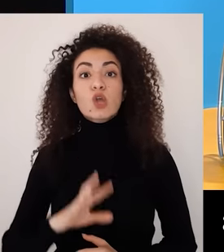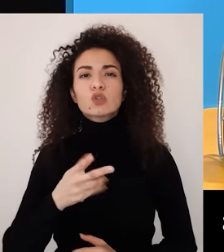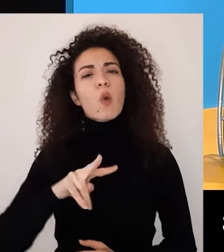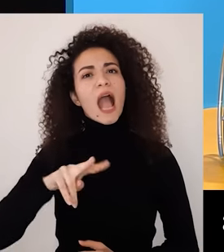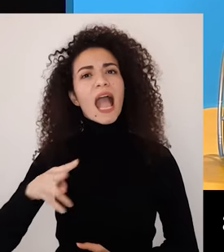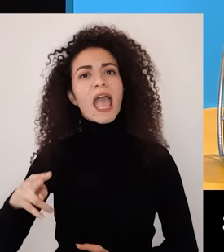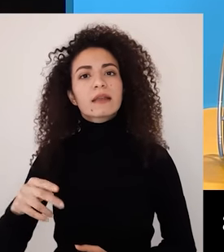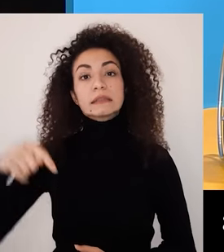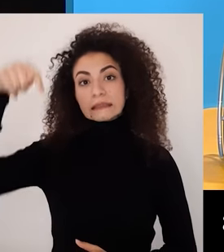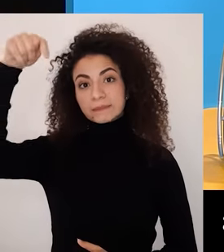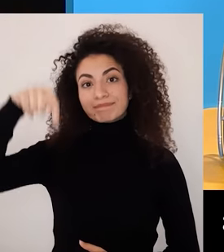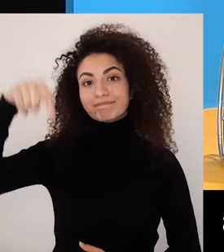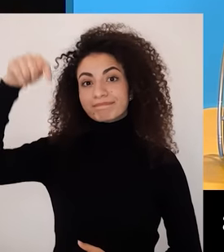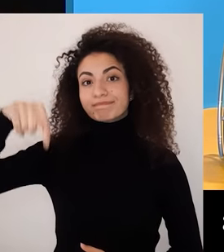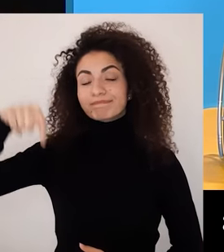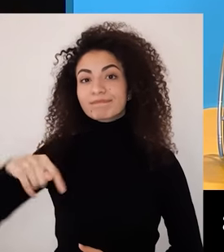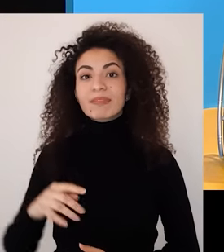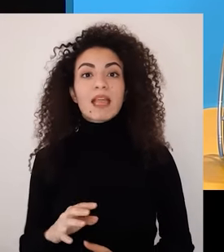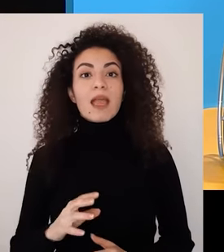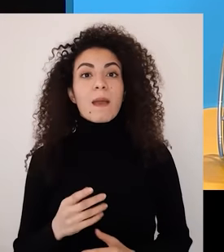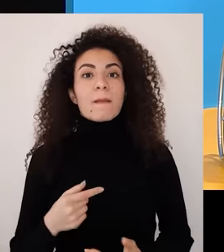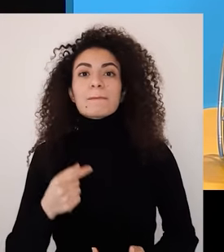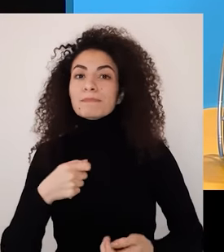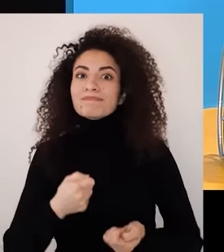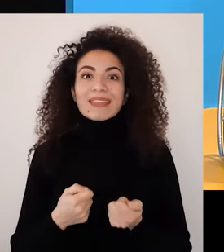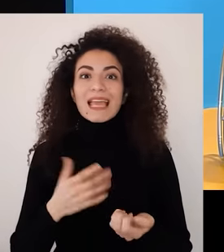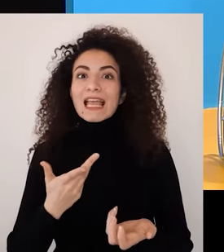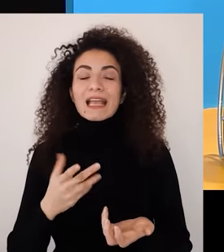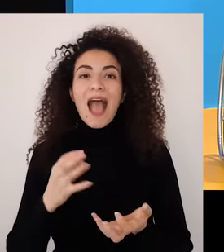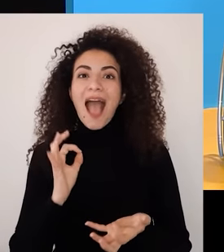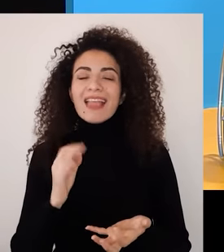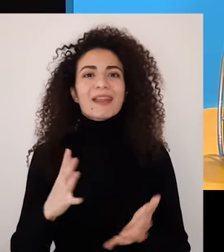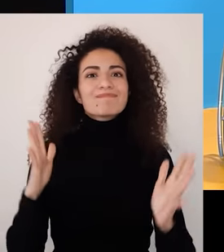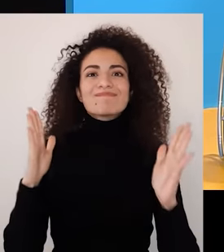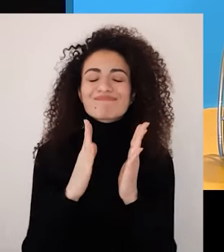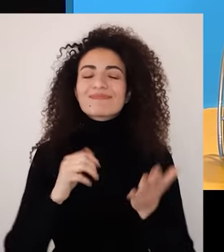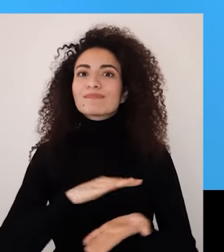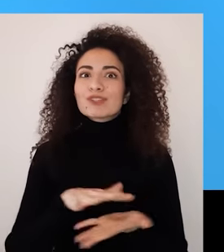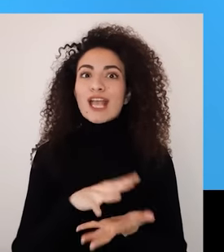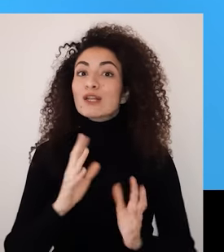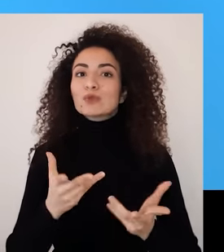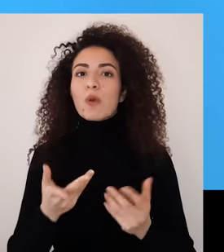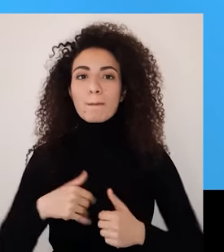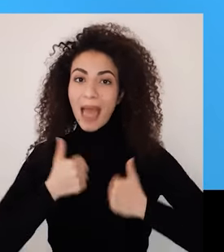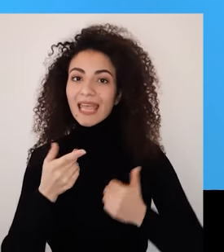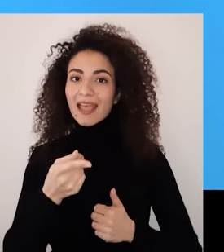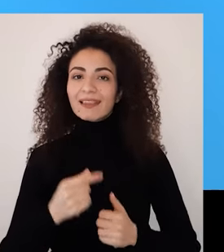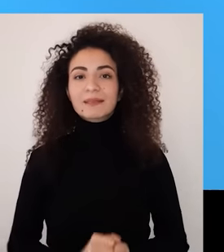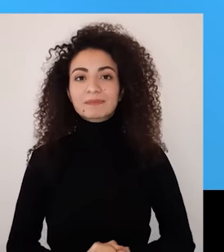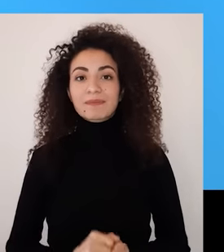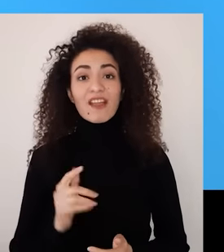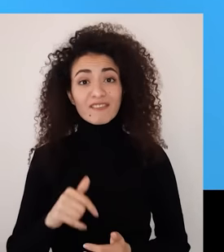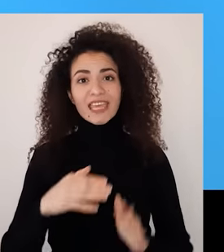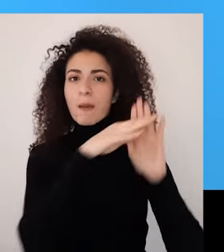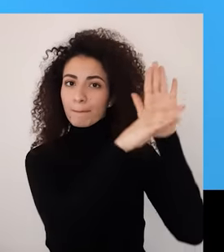أما الأسهم العمودية المتجهة للأسفل فبتحدد الأمور اللي بتشكل تحدي أو خطر اتبع الخطوات المحددة